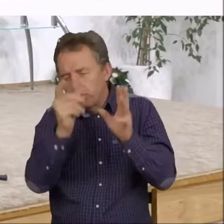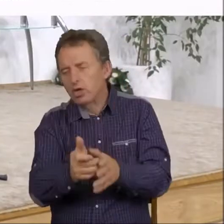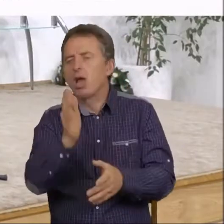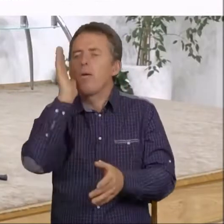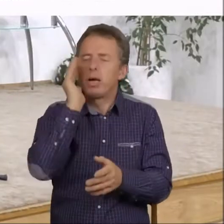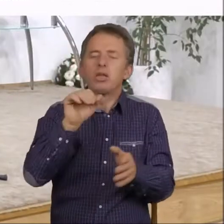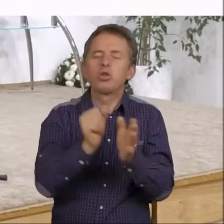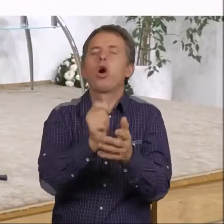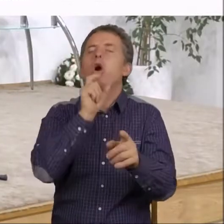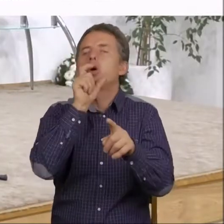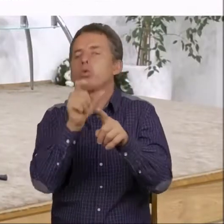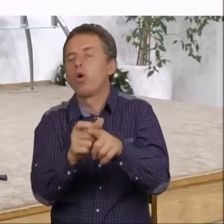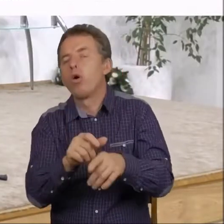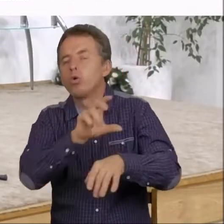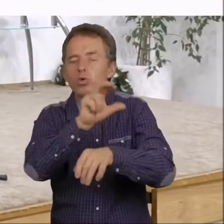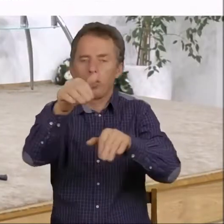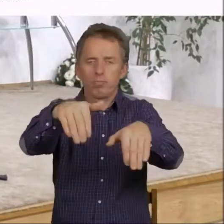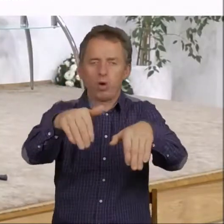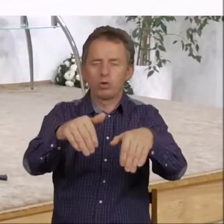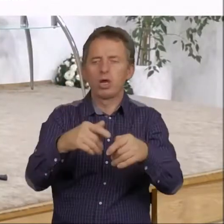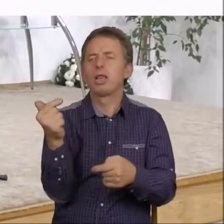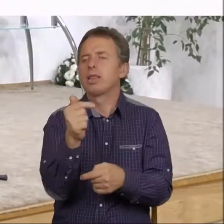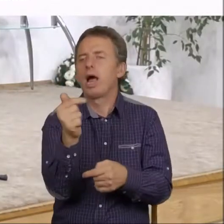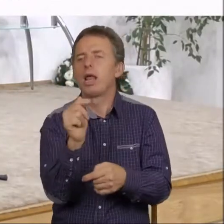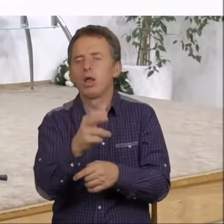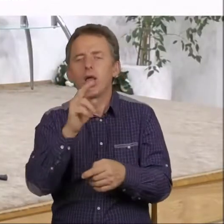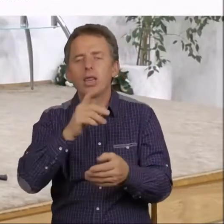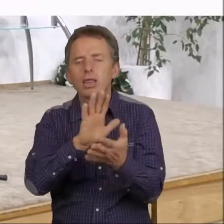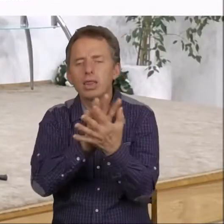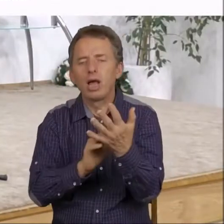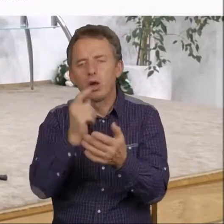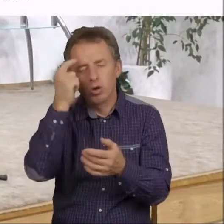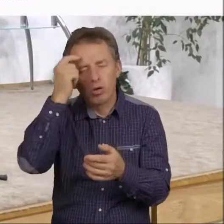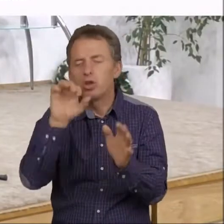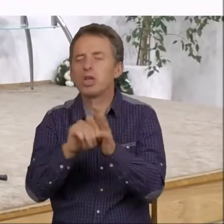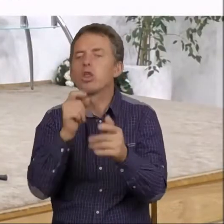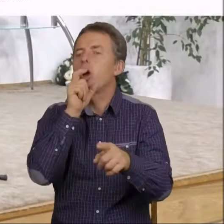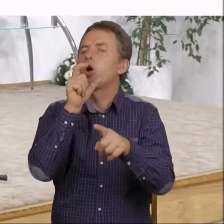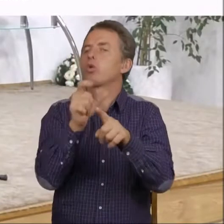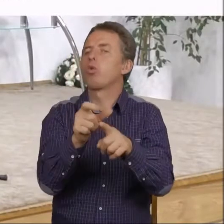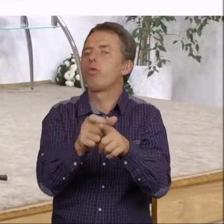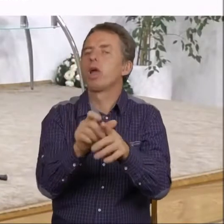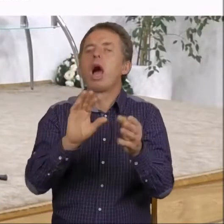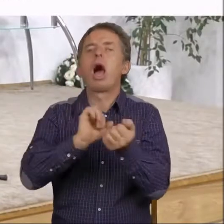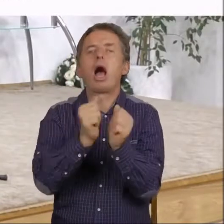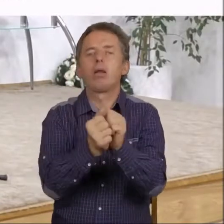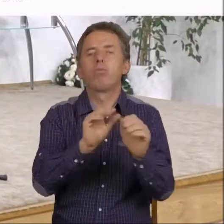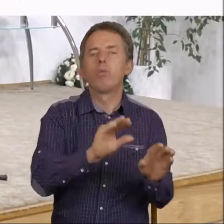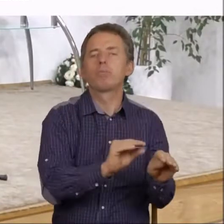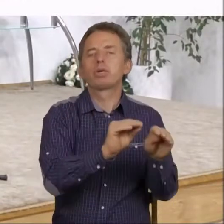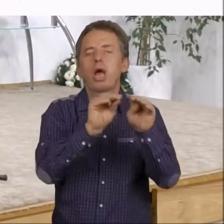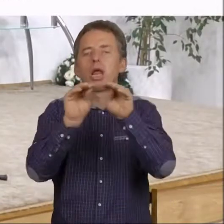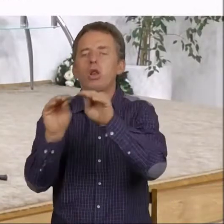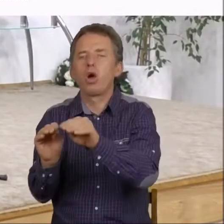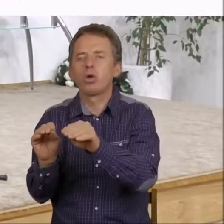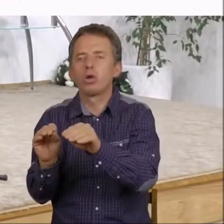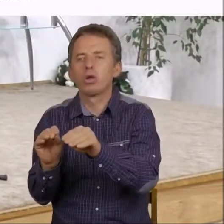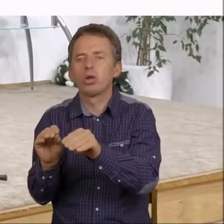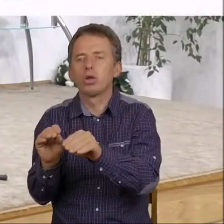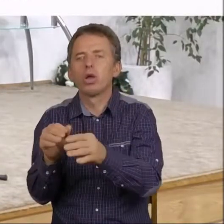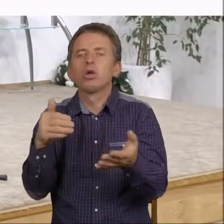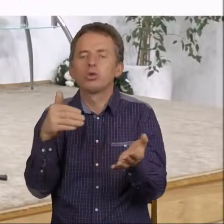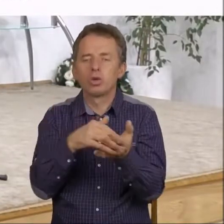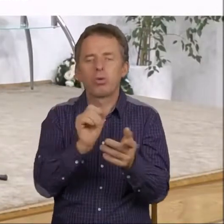do słowa, czy może należy ten tekst rozumieć nie dosłownie, ale raczej w przenośni. Będziemy o tym